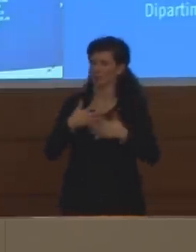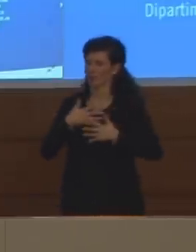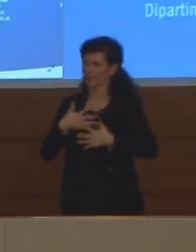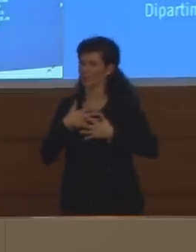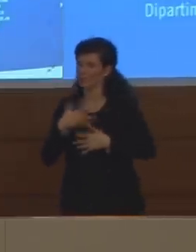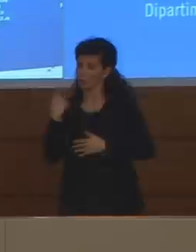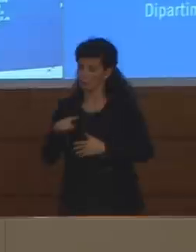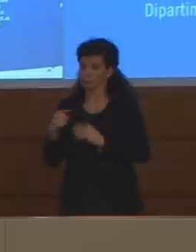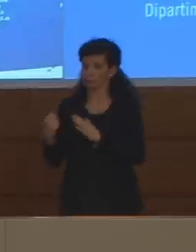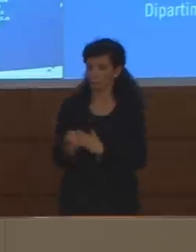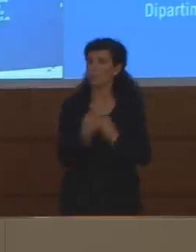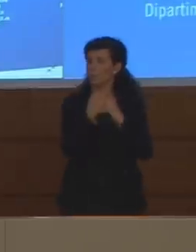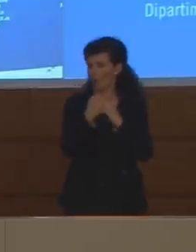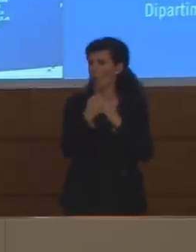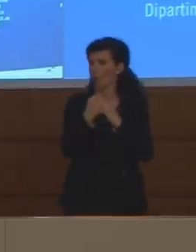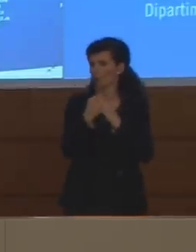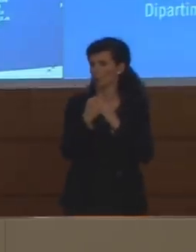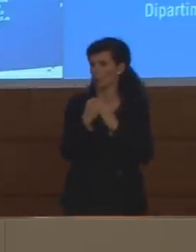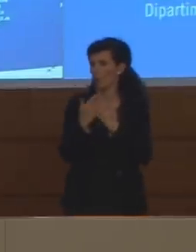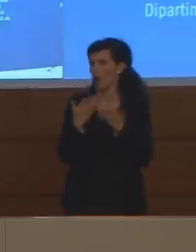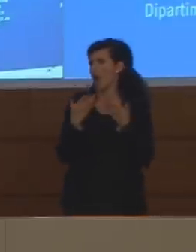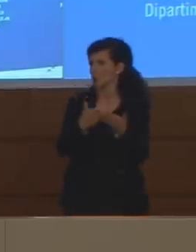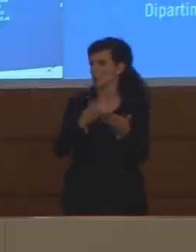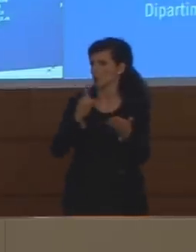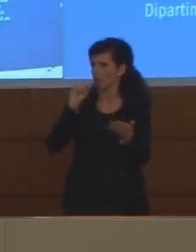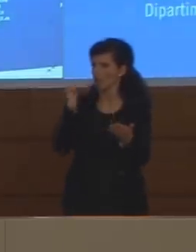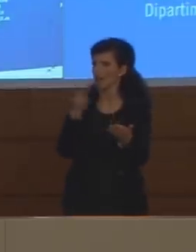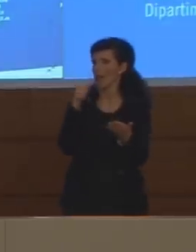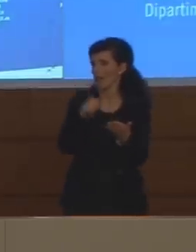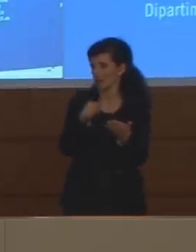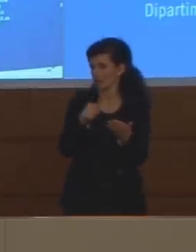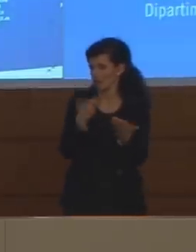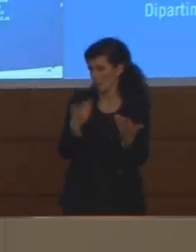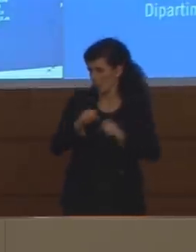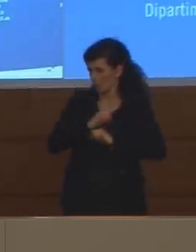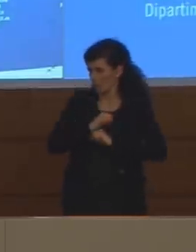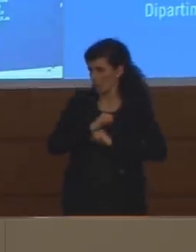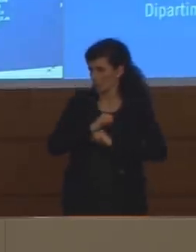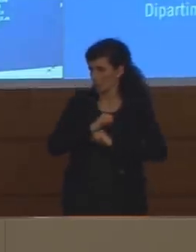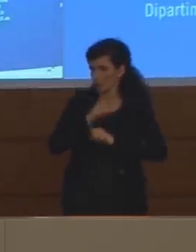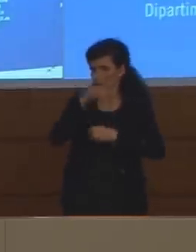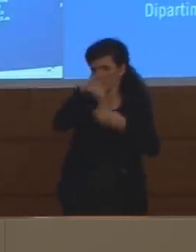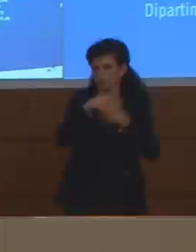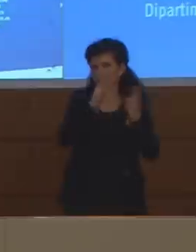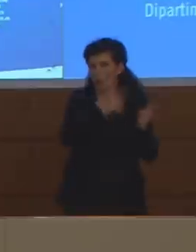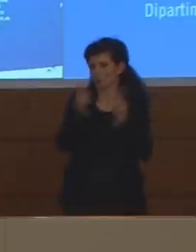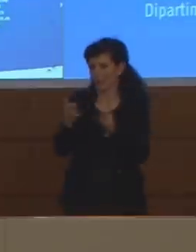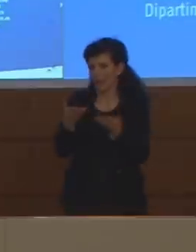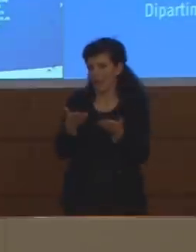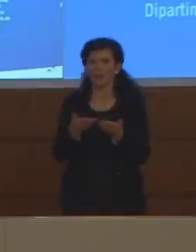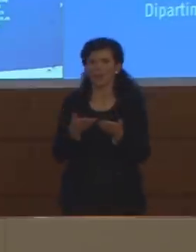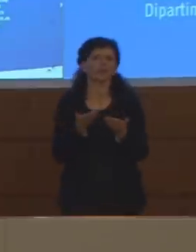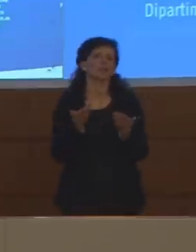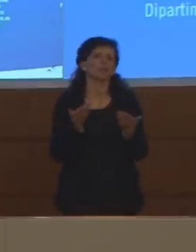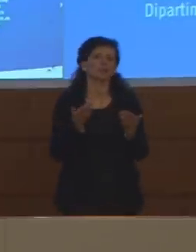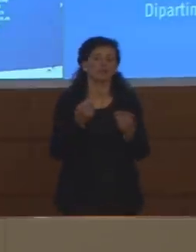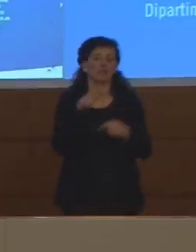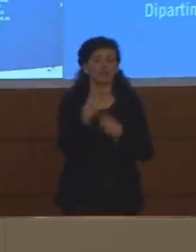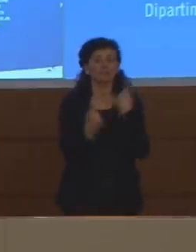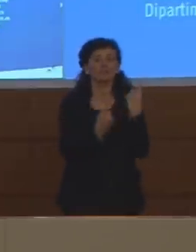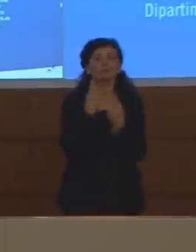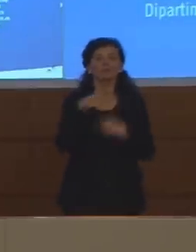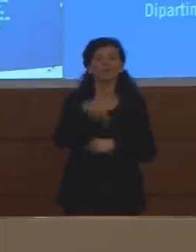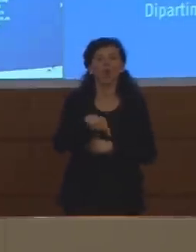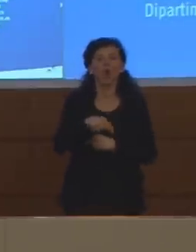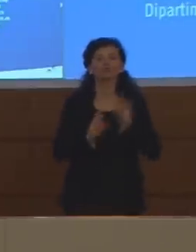questo supporto ha dato, immagino, anche una mano alle strutture sanitarie. Che la situazione sia meglio